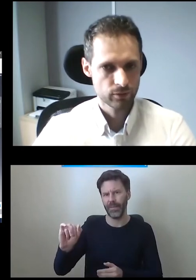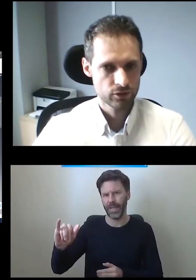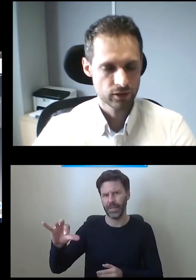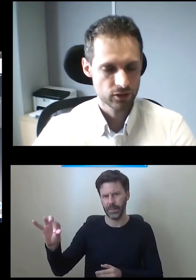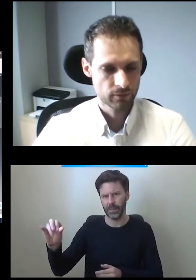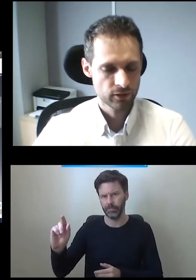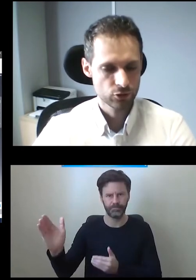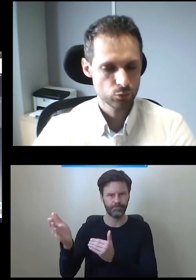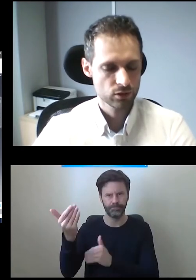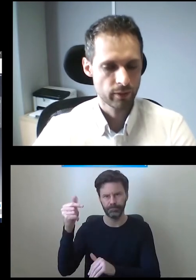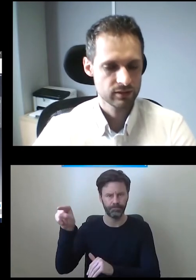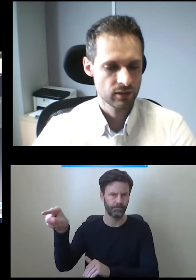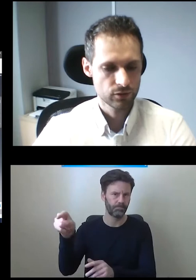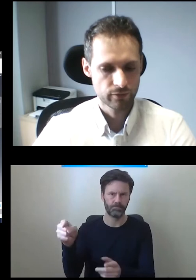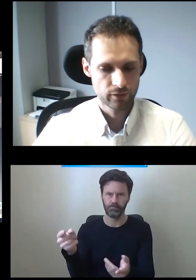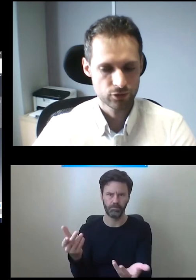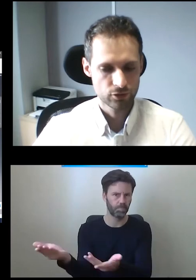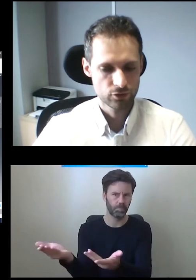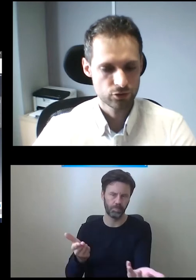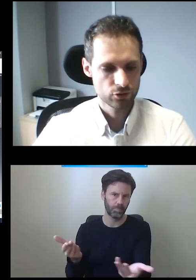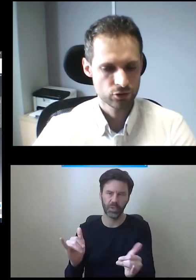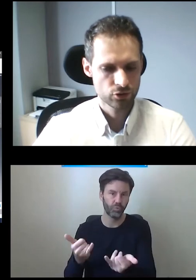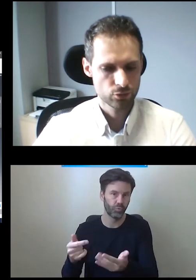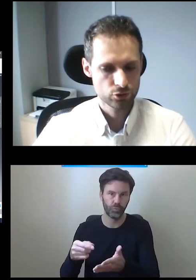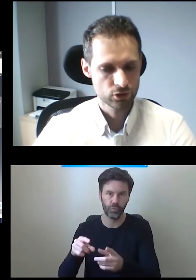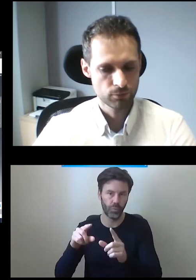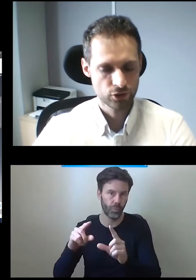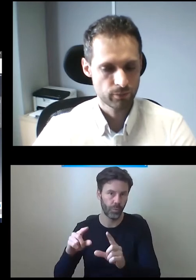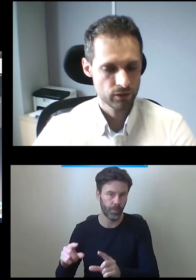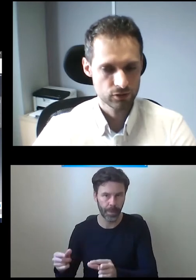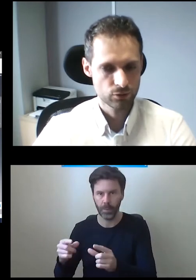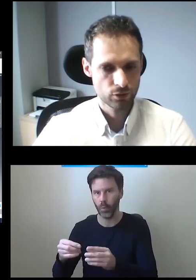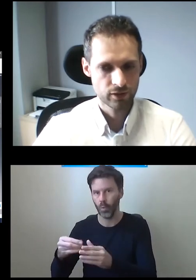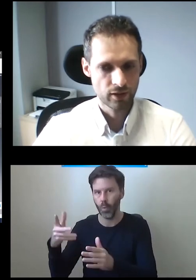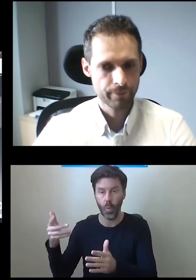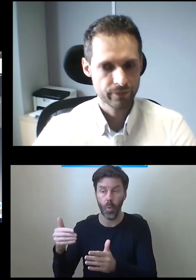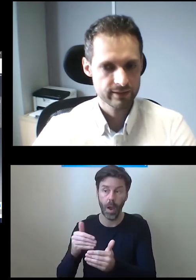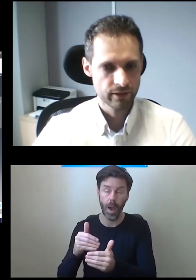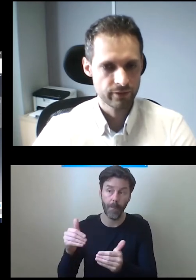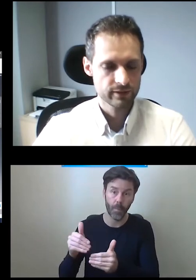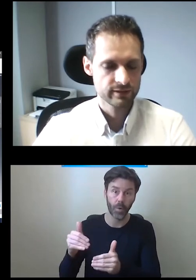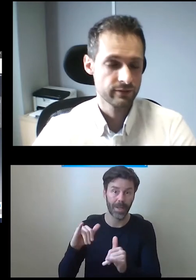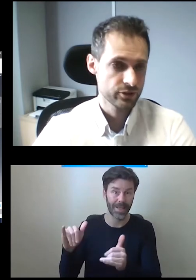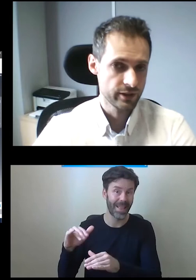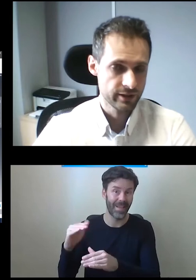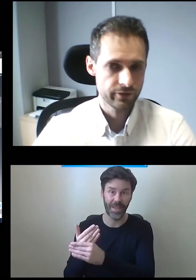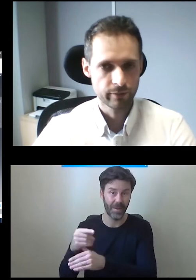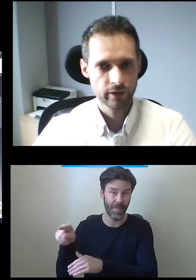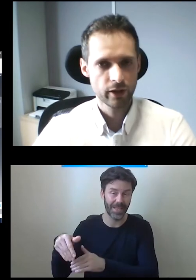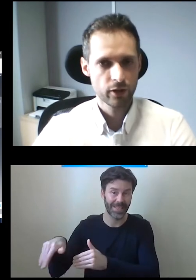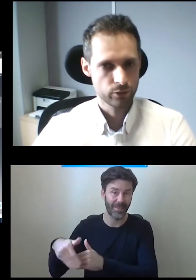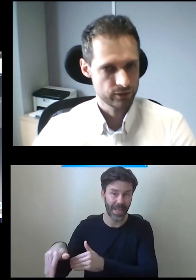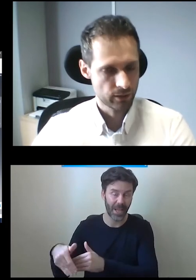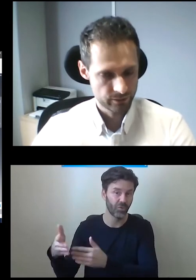to będzie jakiś tam większy, dłuższy pakiet serwisowy, czy krótszy, czy może Państwo zdecydują się na serwis zewnętrzny innej